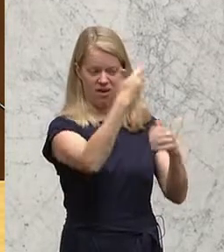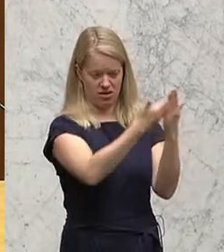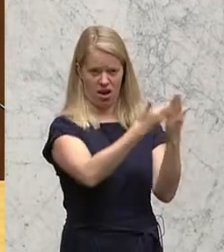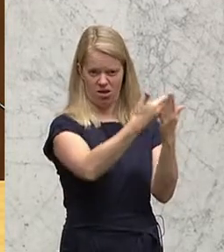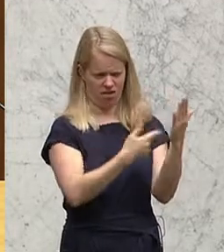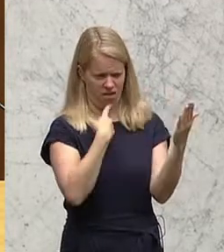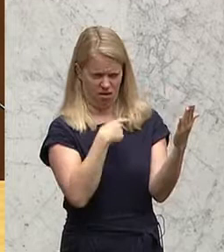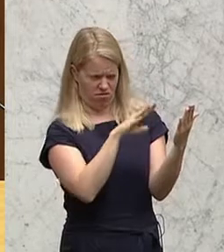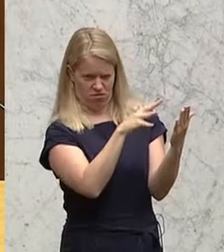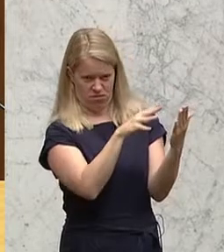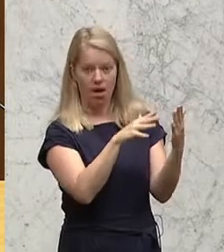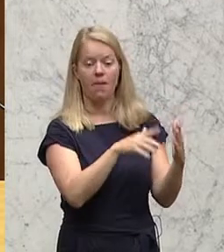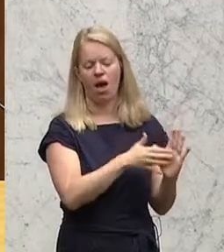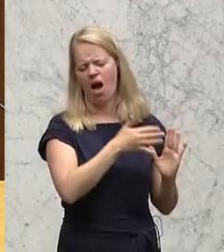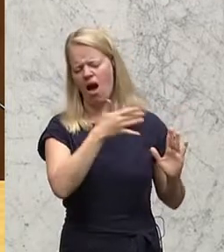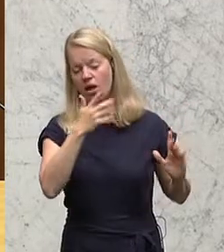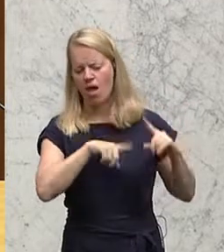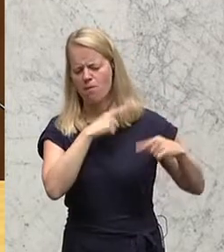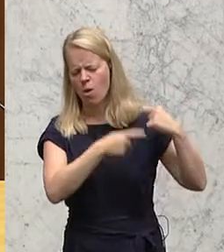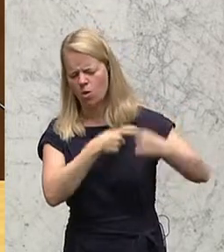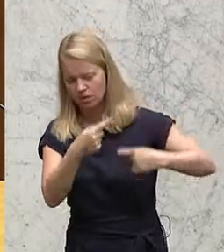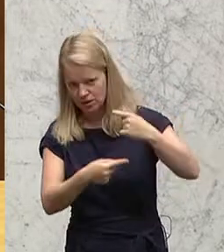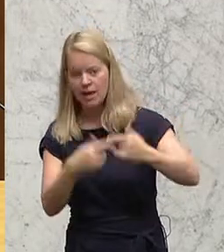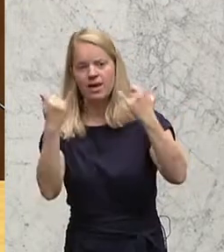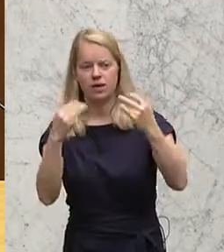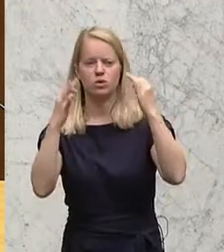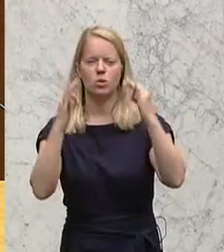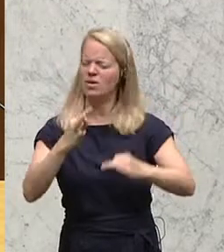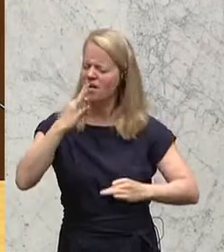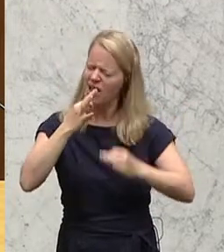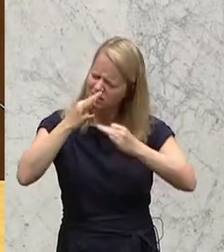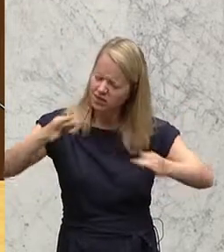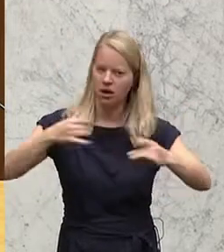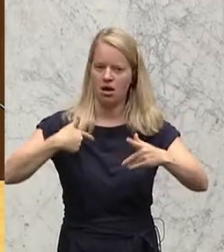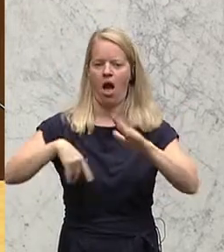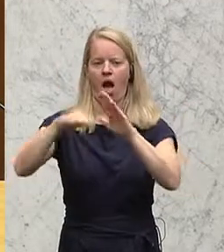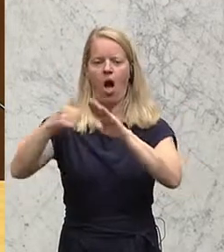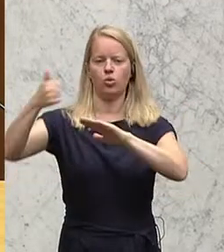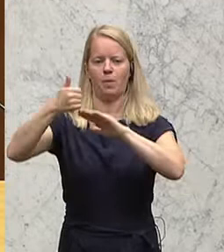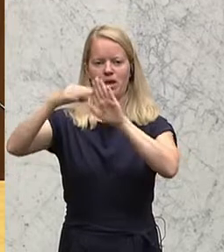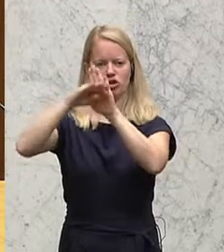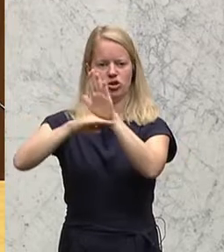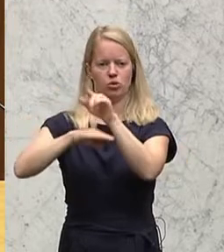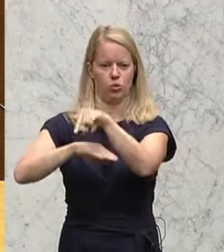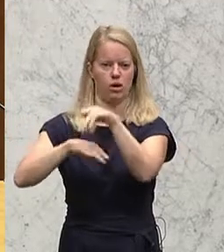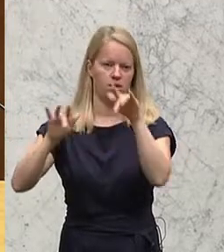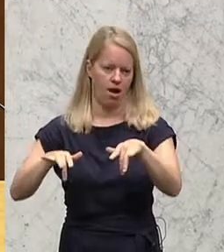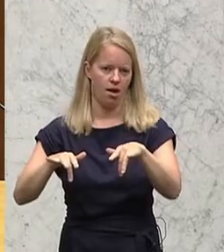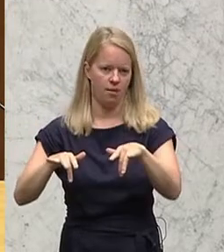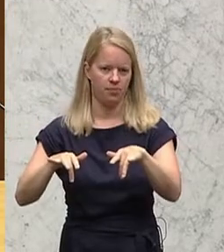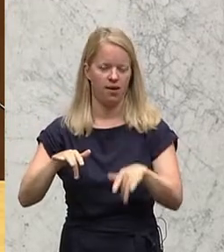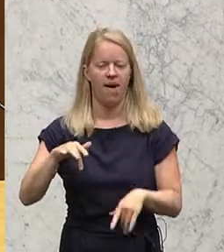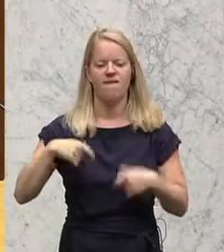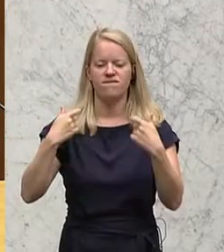Prozess ein sehr detailliertes Autonomiestatut geworden, von dem man mit Fug und Recht heute wohl als von der Magna